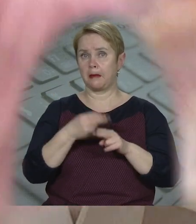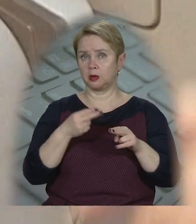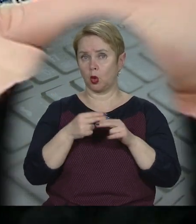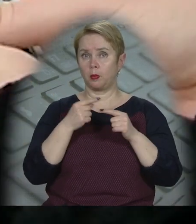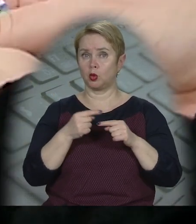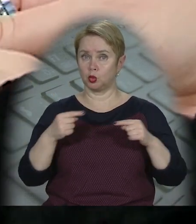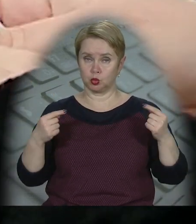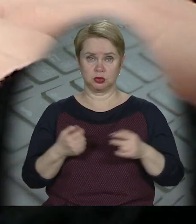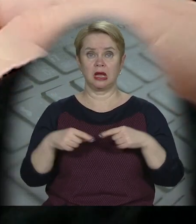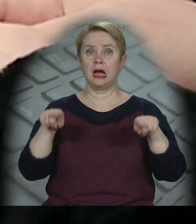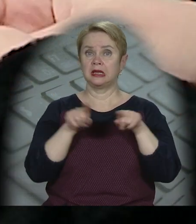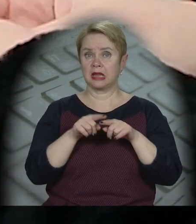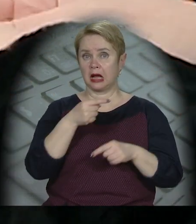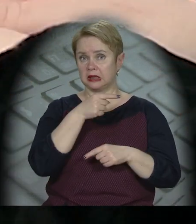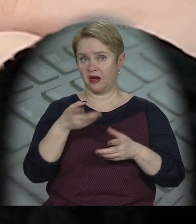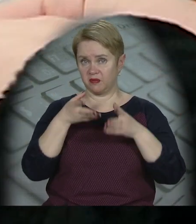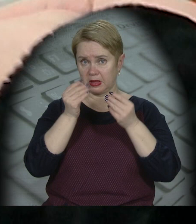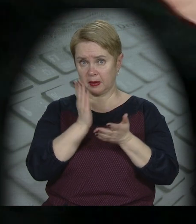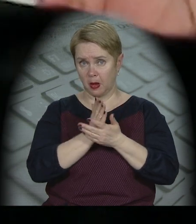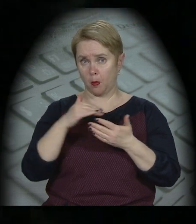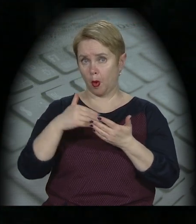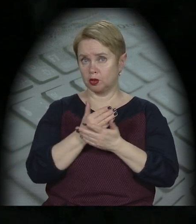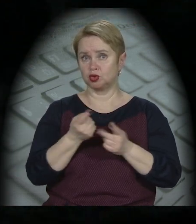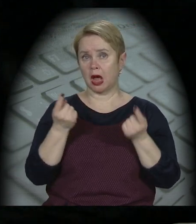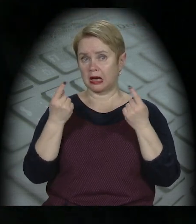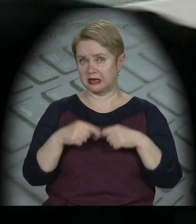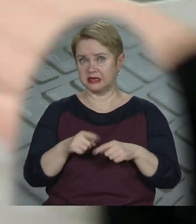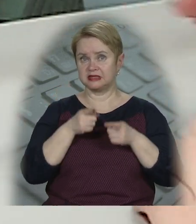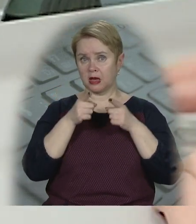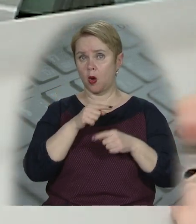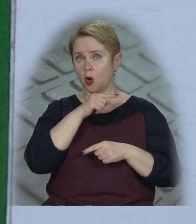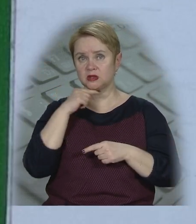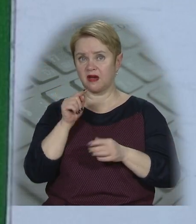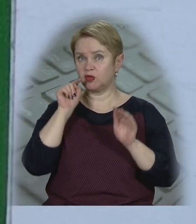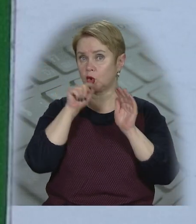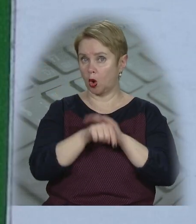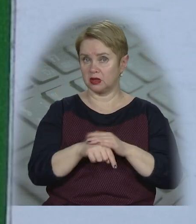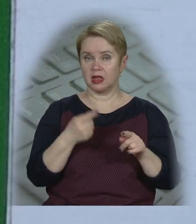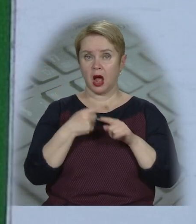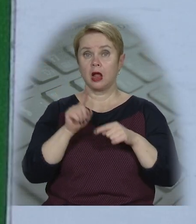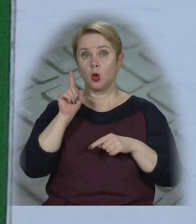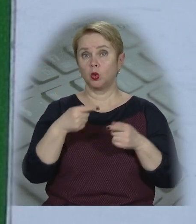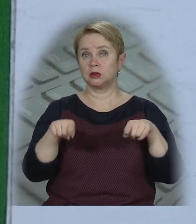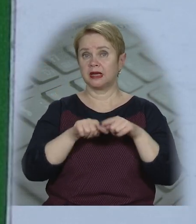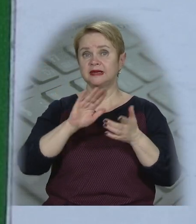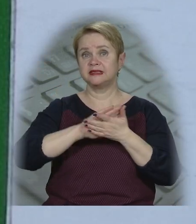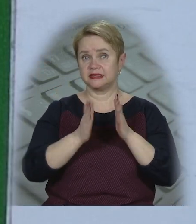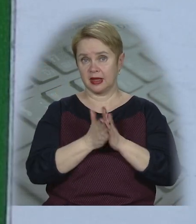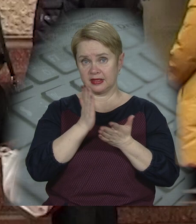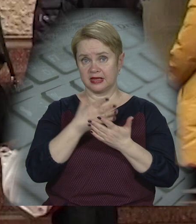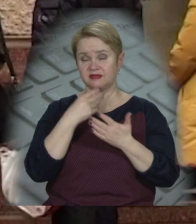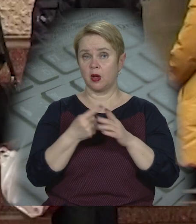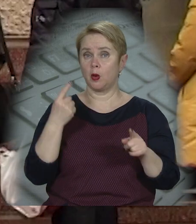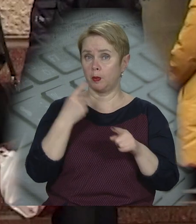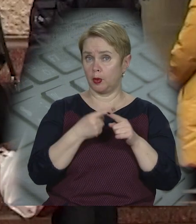металургійну продукцію. Також негативний вплив має політична криза та загроза російського вторгнення. Але навіть у такій ситуації